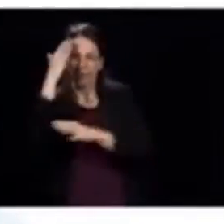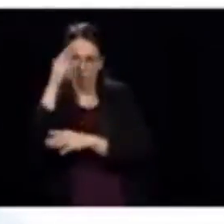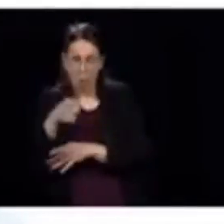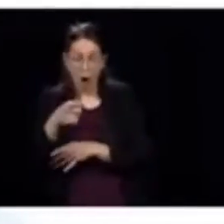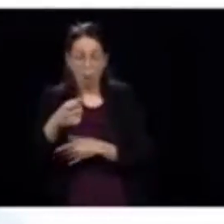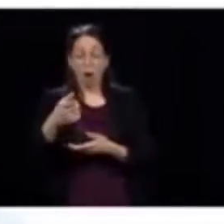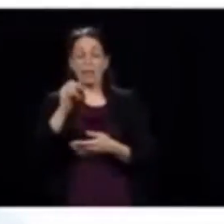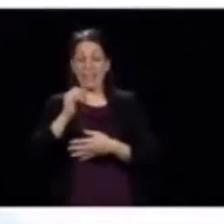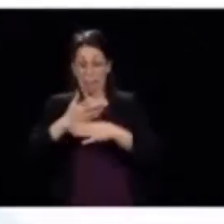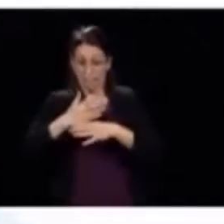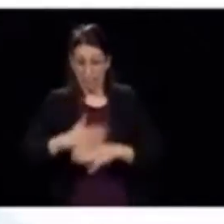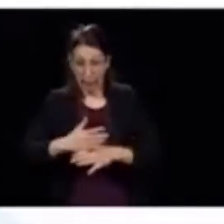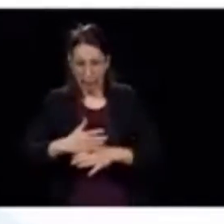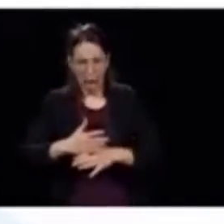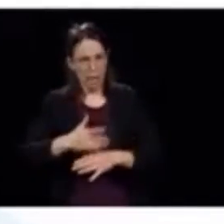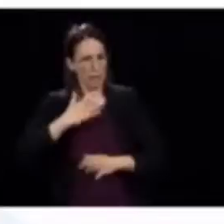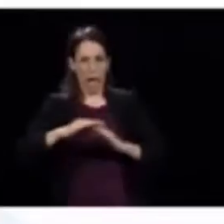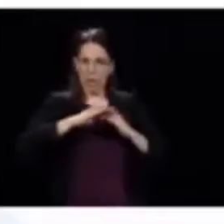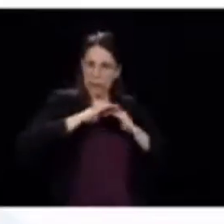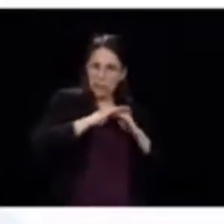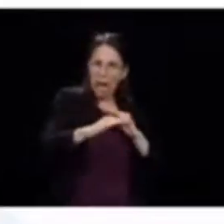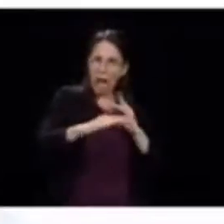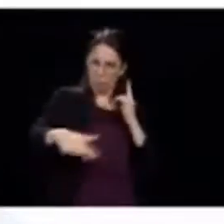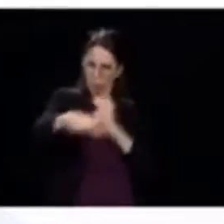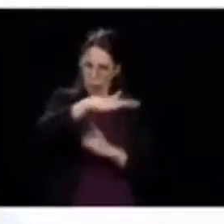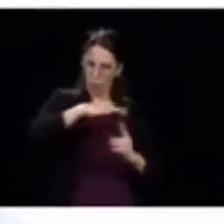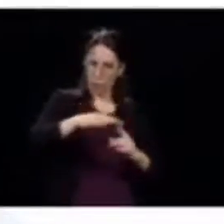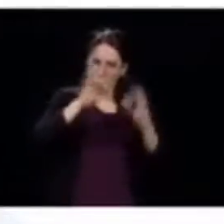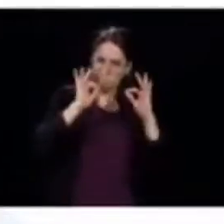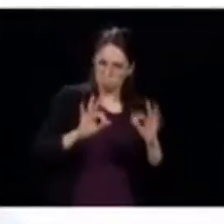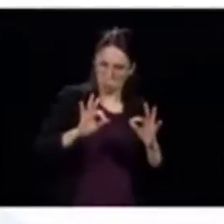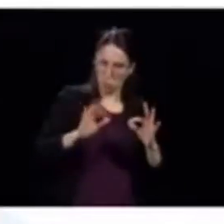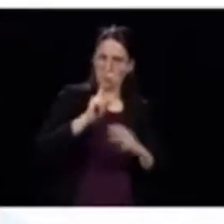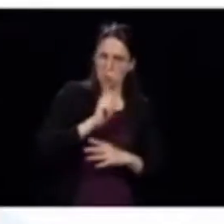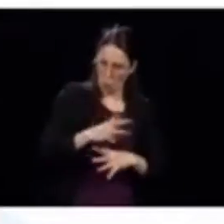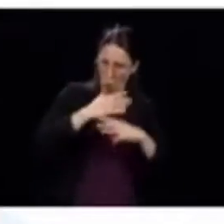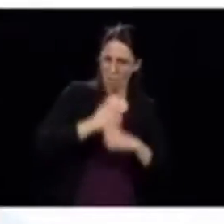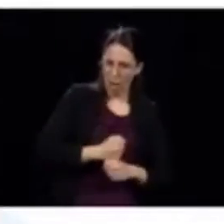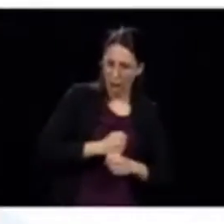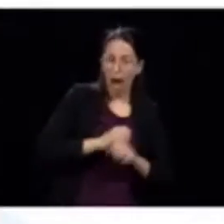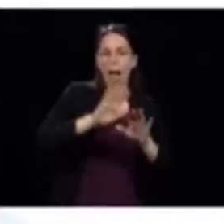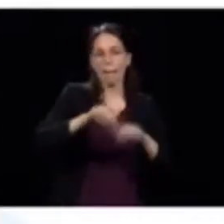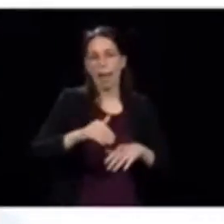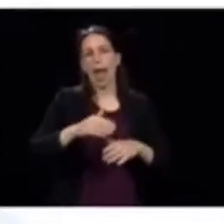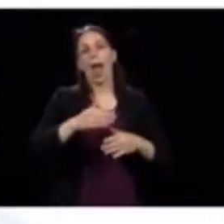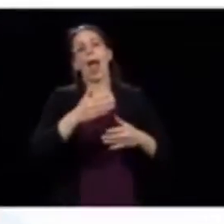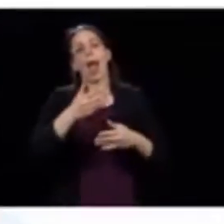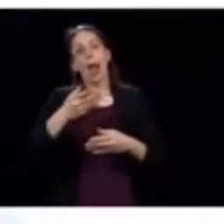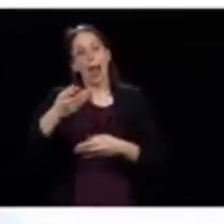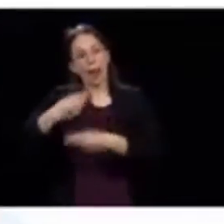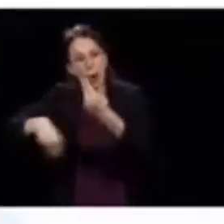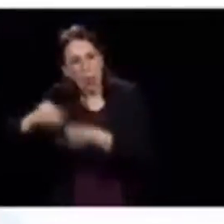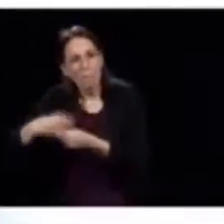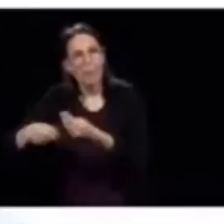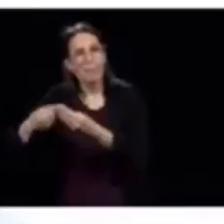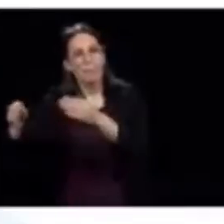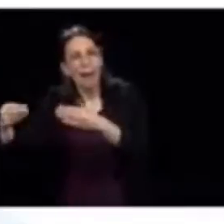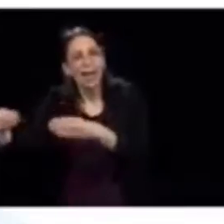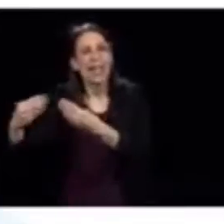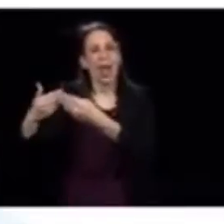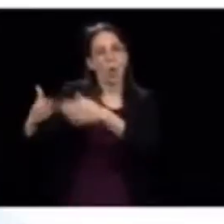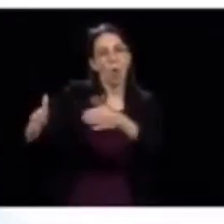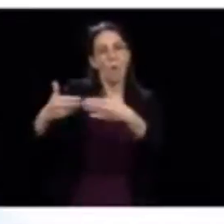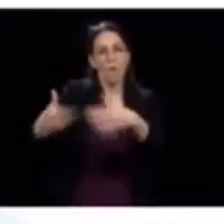à avoir assez d'assurance sur la stabilité de la situation pour réouvrir graduellement l'économie, les